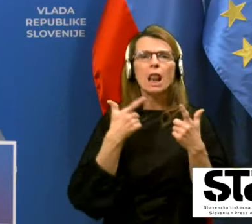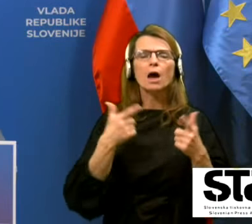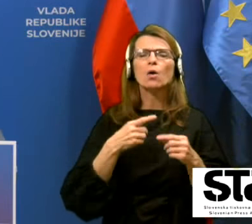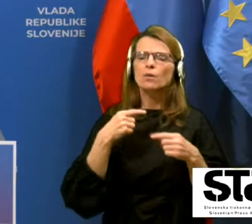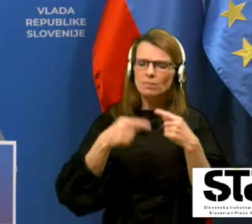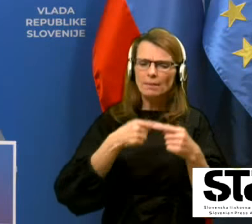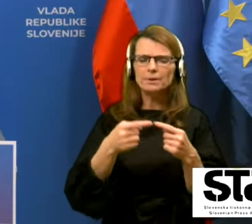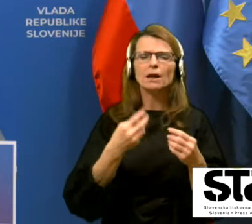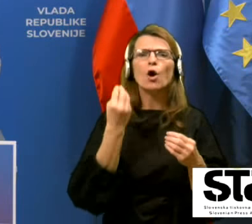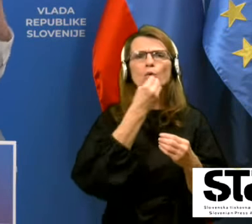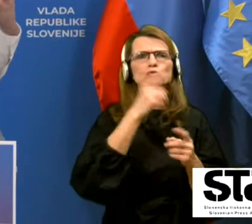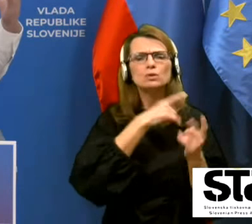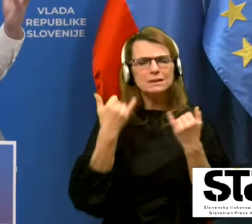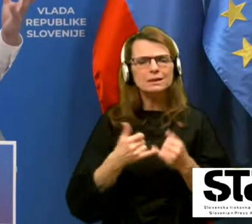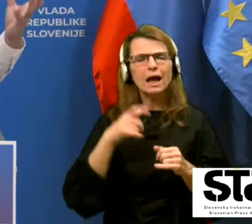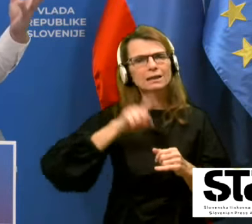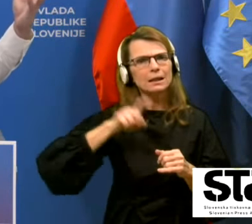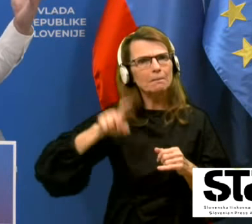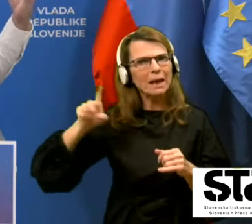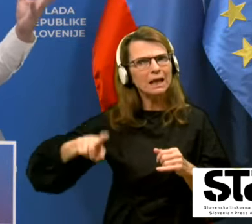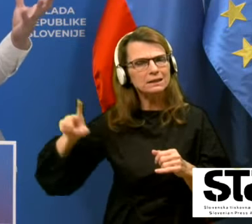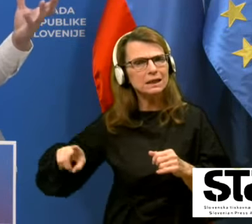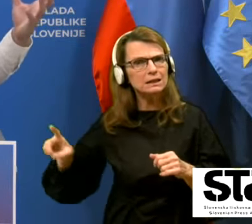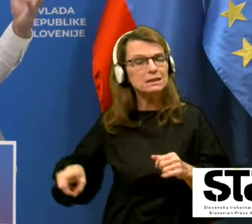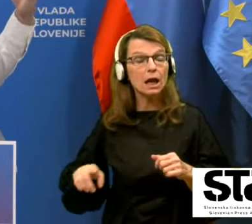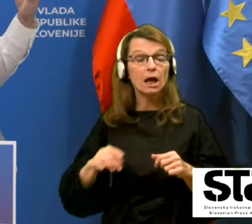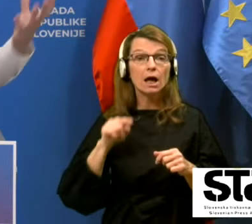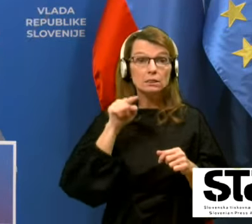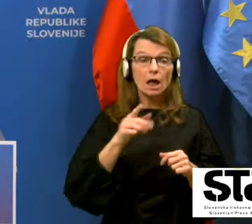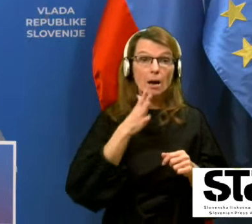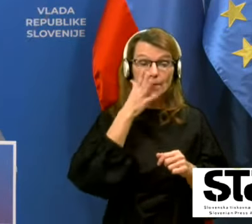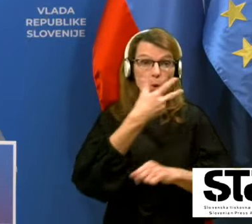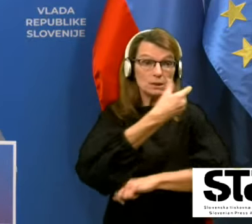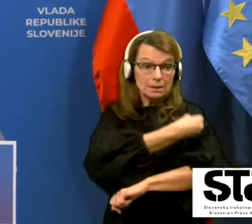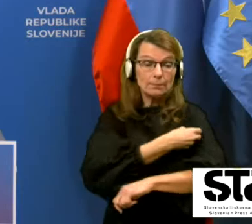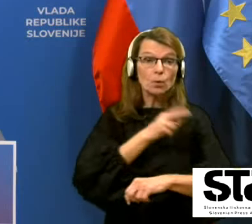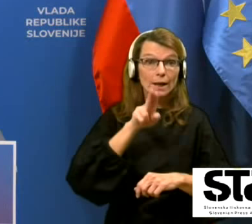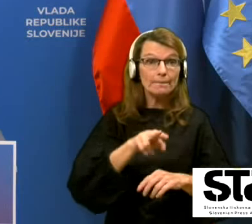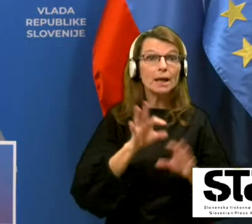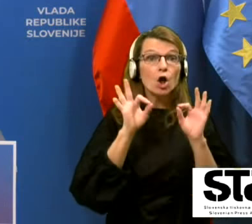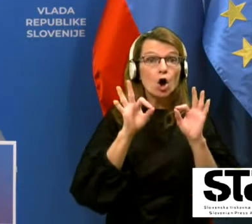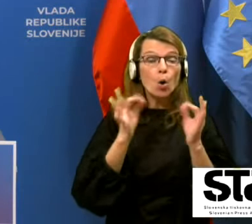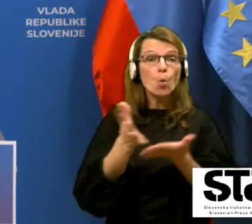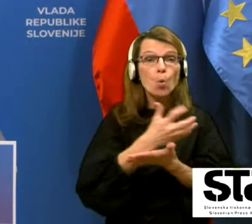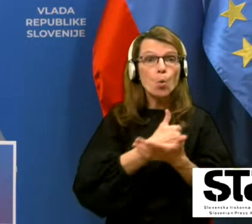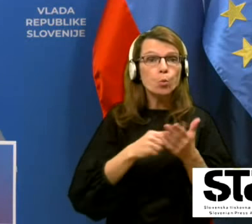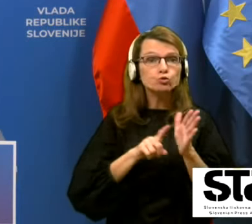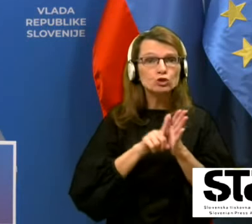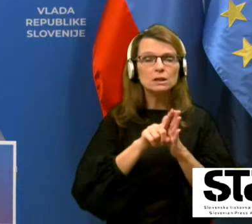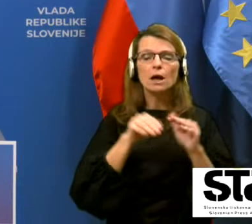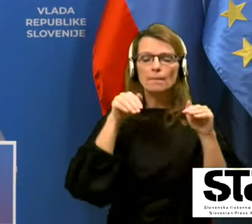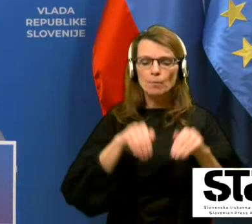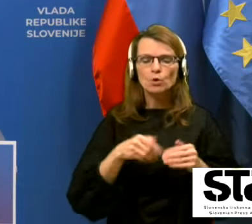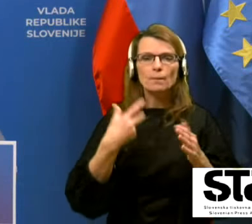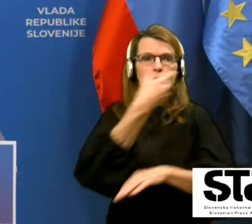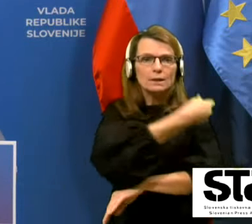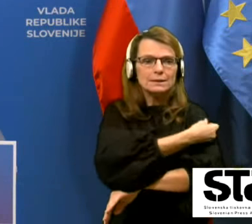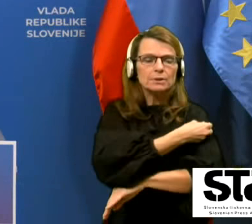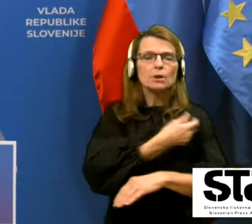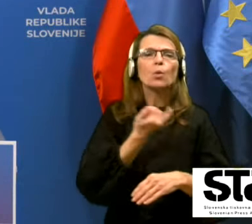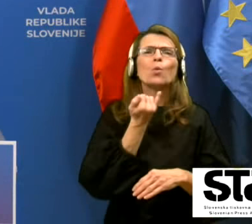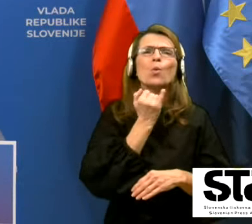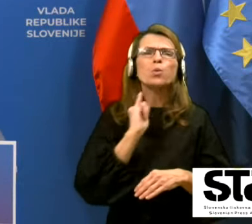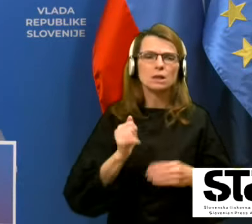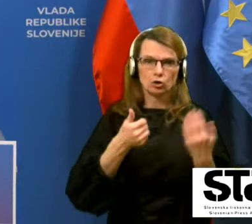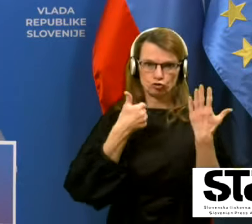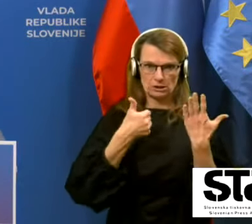mesecih. Toliko bolj. Zdaj, da bo cepivo imelo tisti učinek, tisto kolektivno imunnost, bomo cepiti vsaj 60 odstotkov populacije.